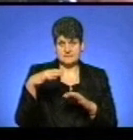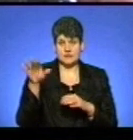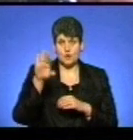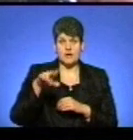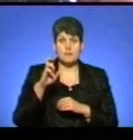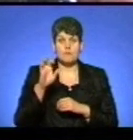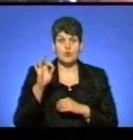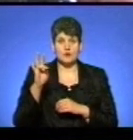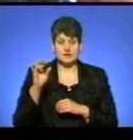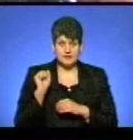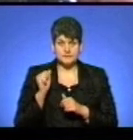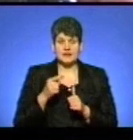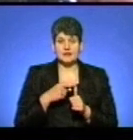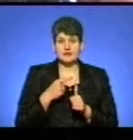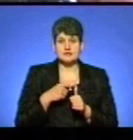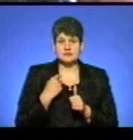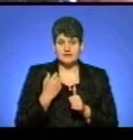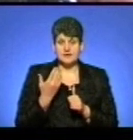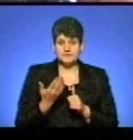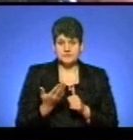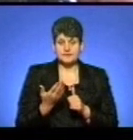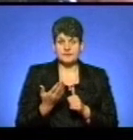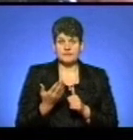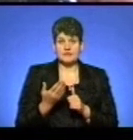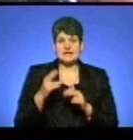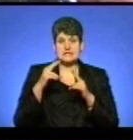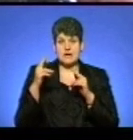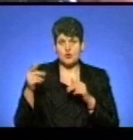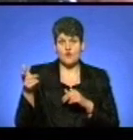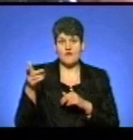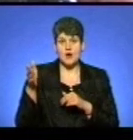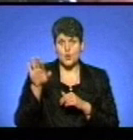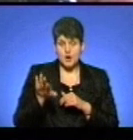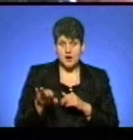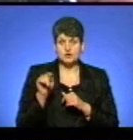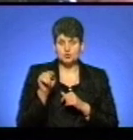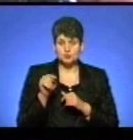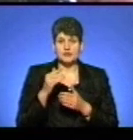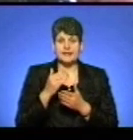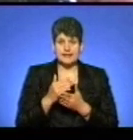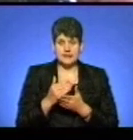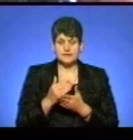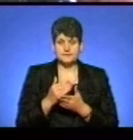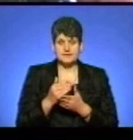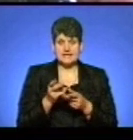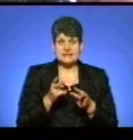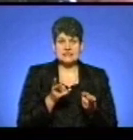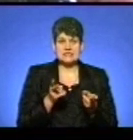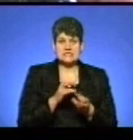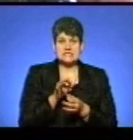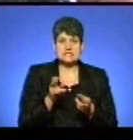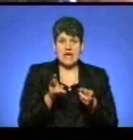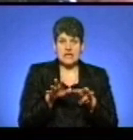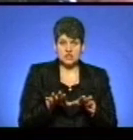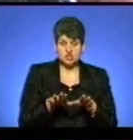в народі жителями Кременця. Олексійно це називається замкова гора. Тут у нас є залишки фортеці,